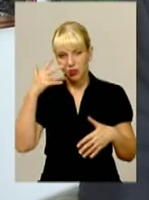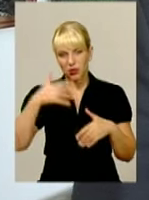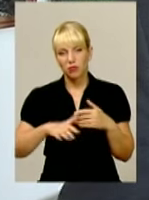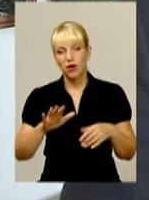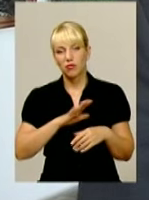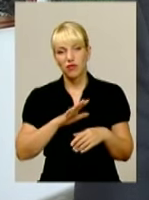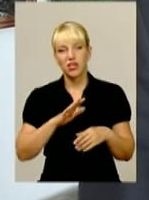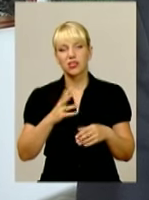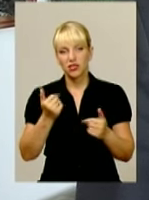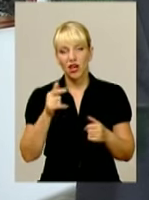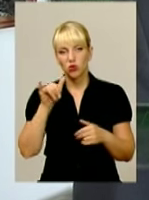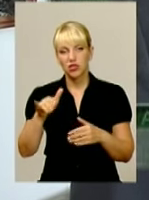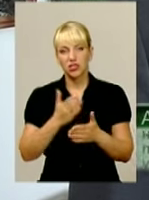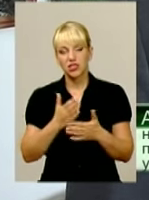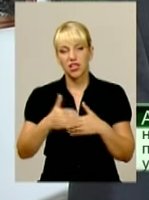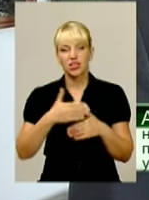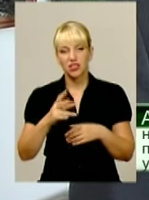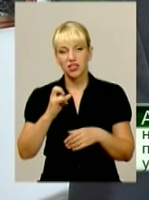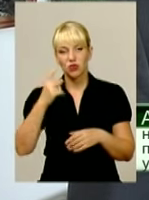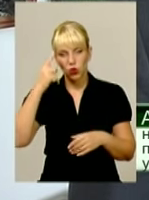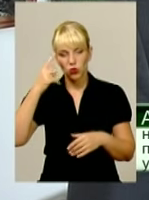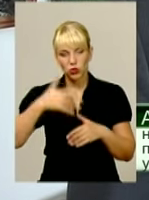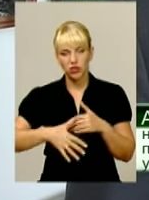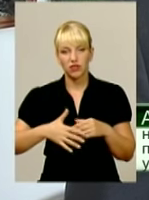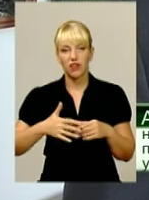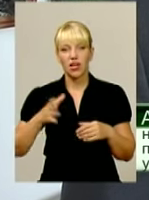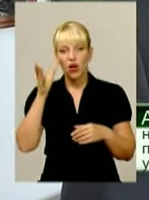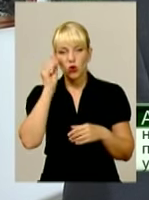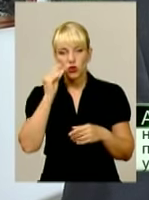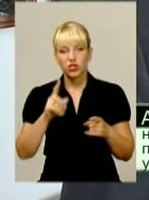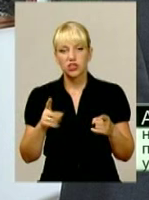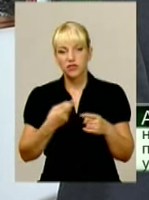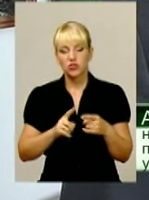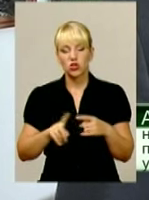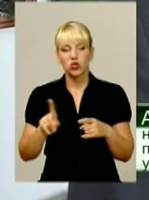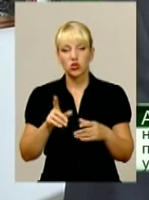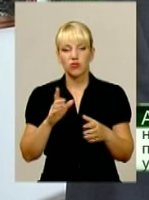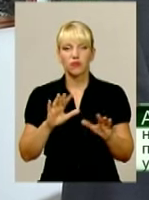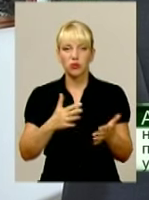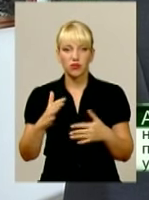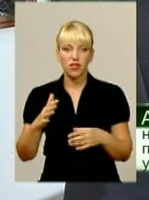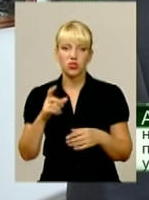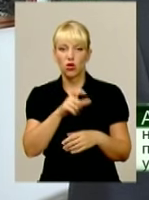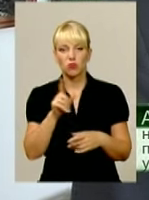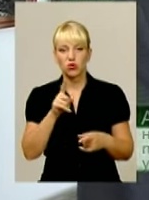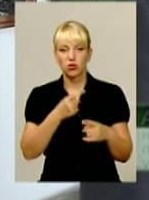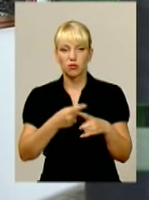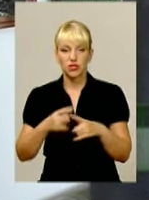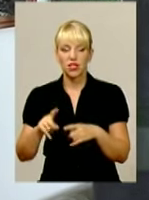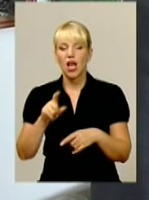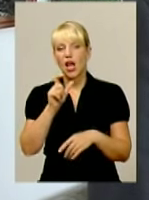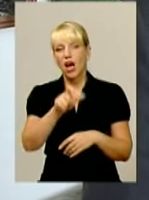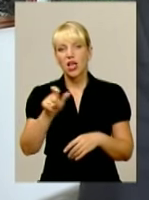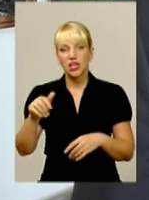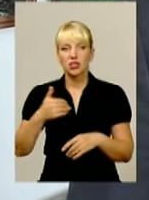відбувається срок, у них є наказання, але, учитывая все, все одно є людьми, і що-то хороше, що-то позитивне, вони хочуть показати,